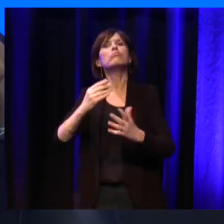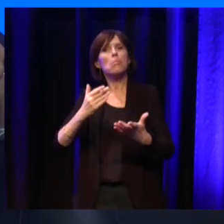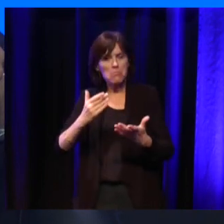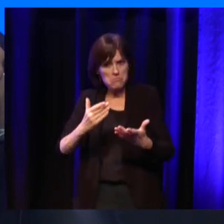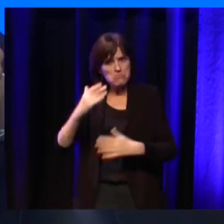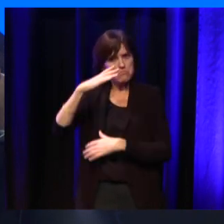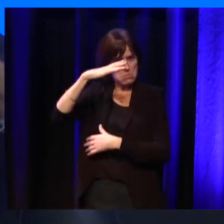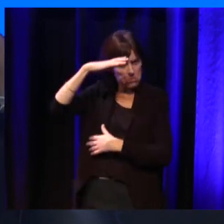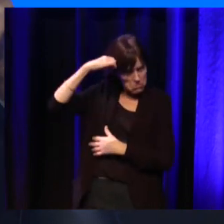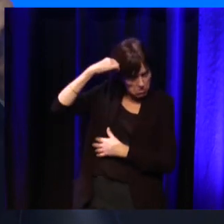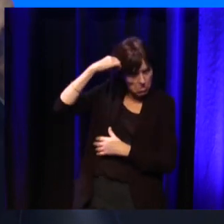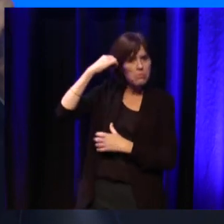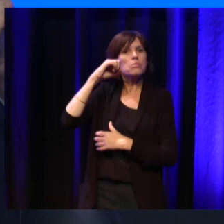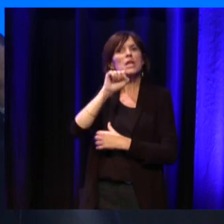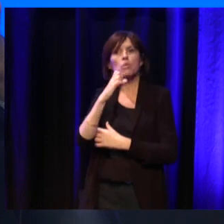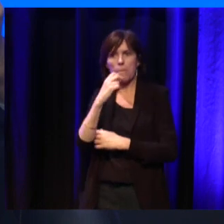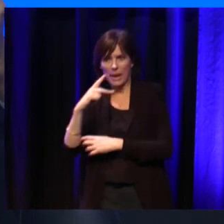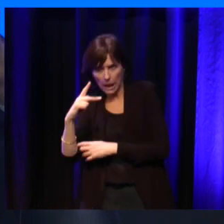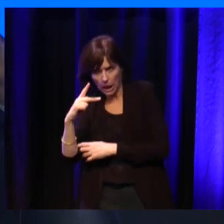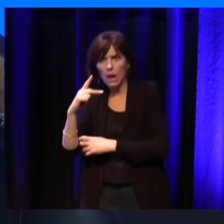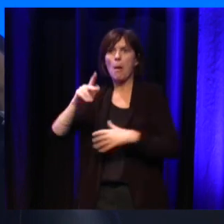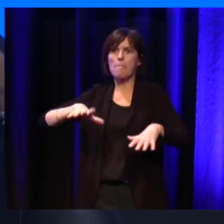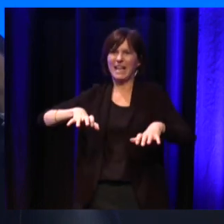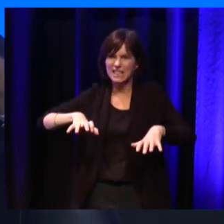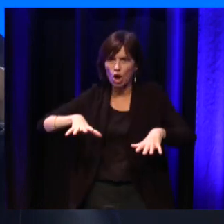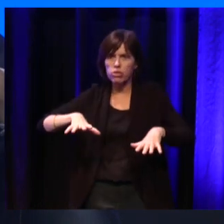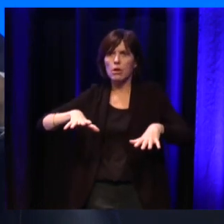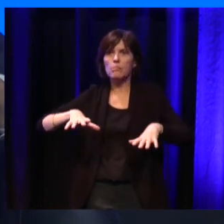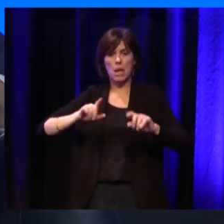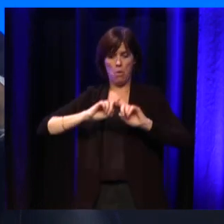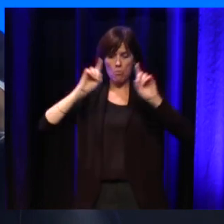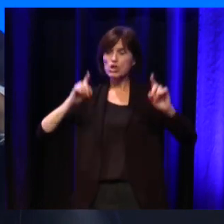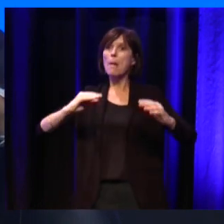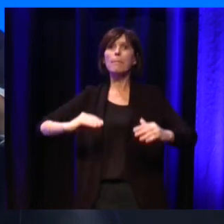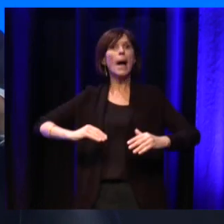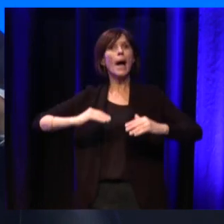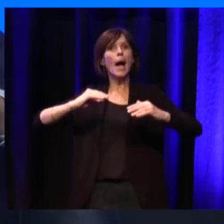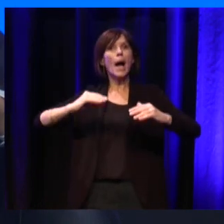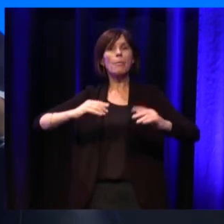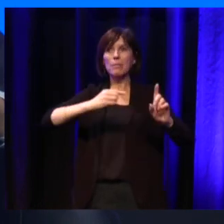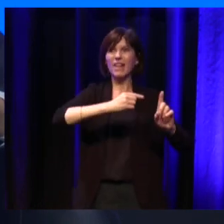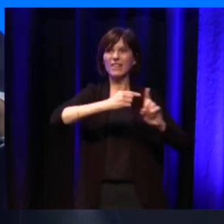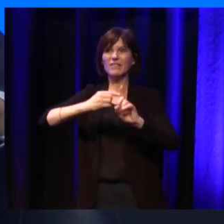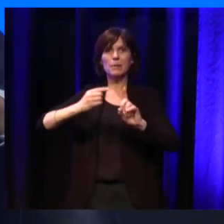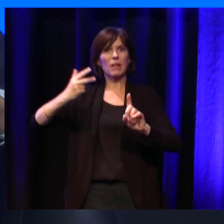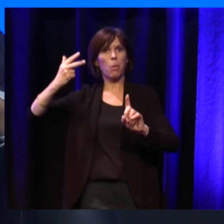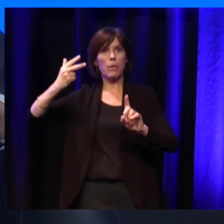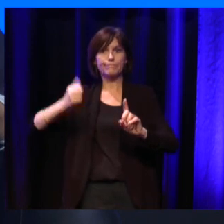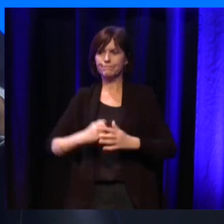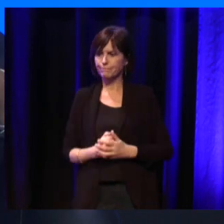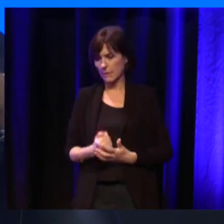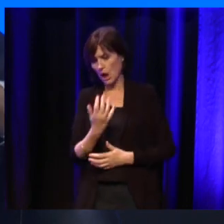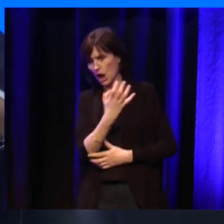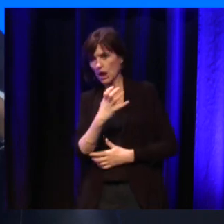et la sclérose en plaques et comme il y avait trois maladies au lieu d'une, on a divisé le budget par trois. Donc, on est arrivé à 4,70 millions. Et puis,